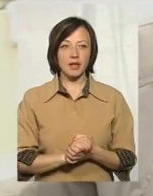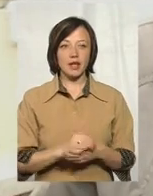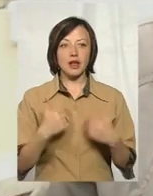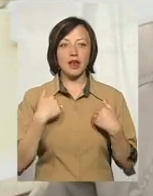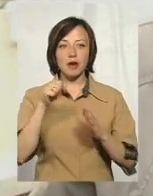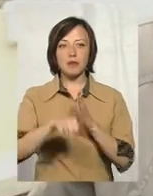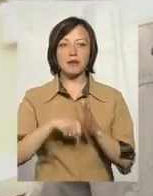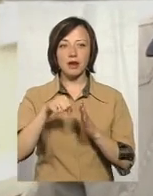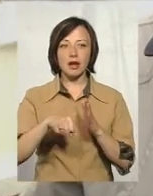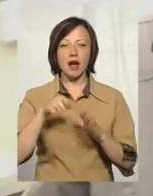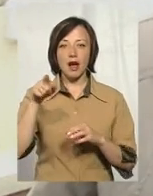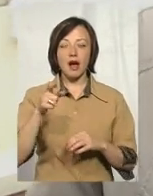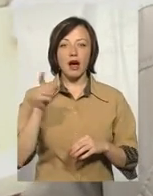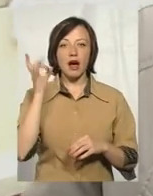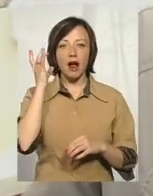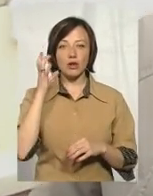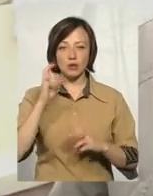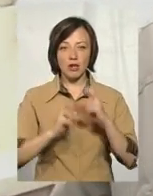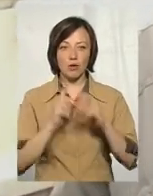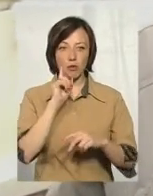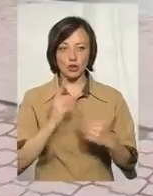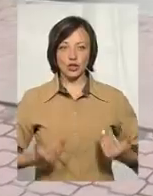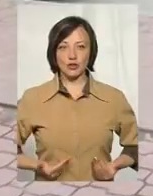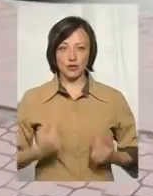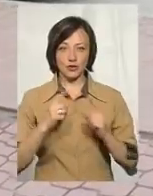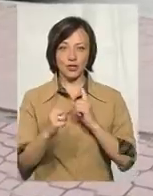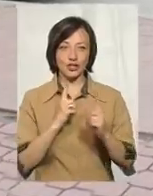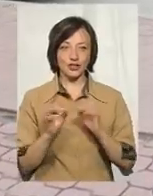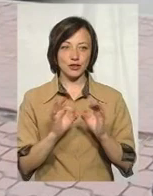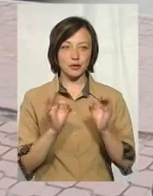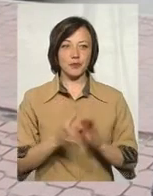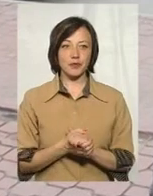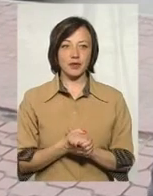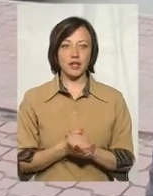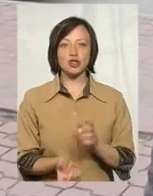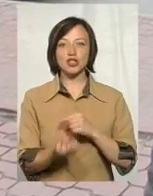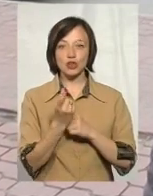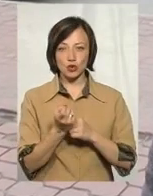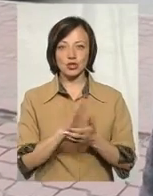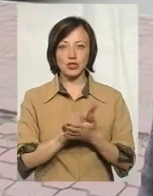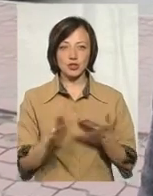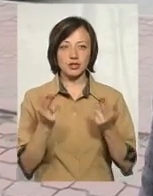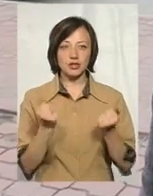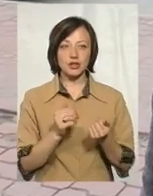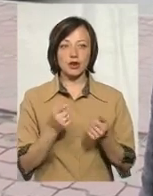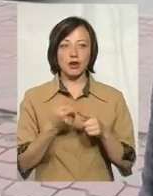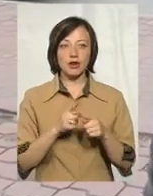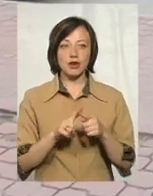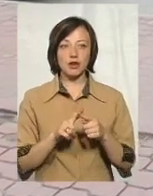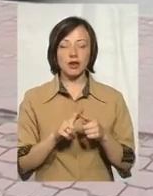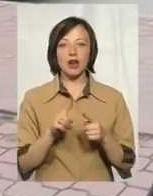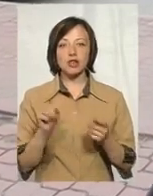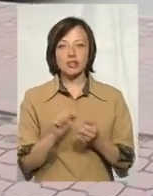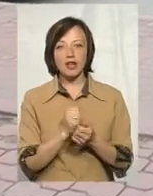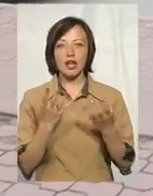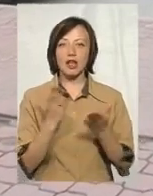за радіозаводом, тролейбусний парк, ну живий поки що, бачите, от їжджу. Кернична свісточка з джерела, вона тиста вода. Вона жорстковата, різна,